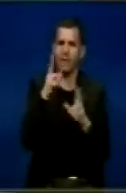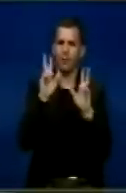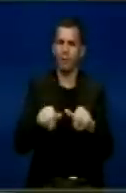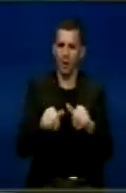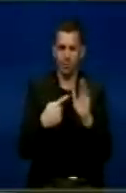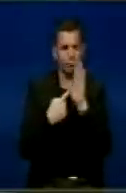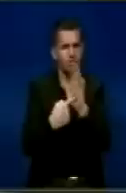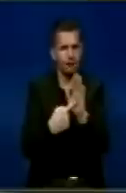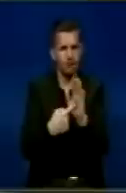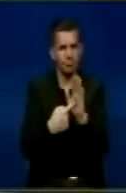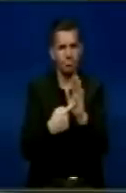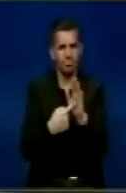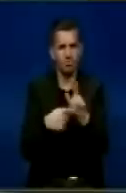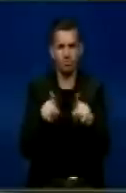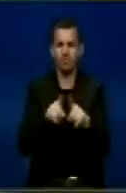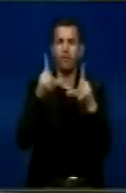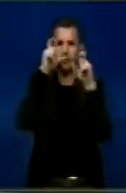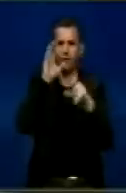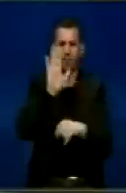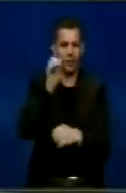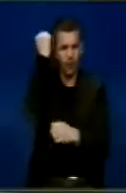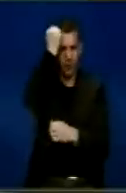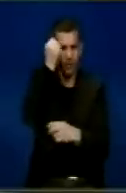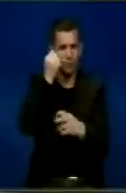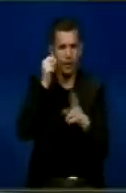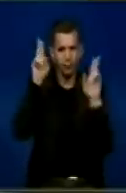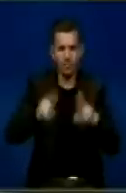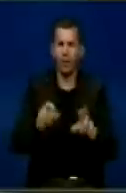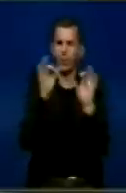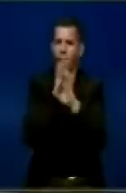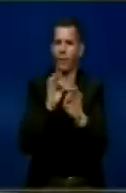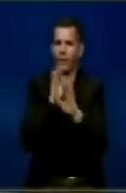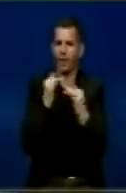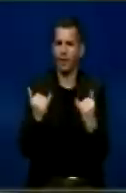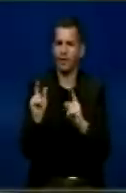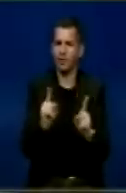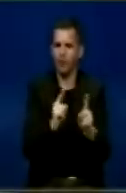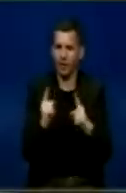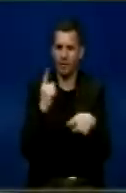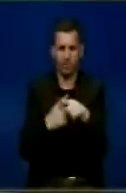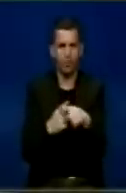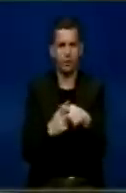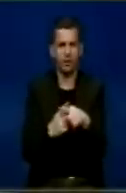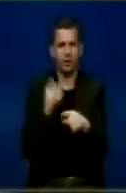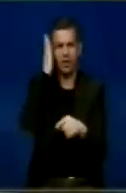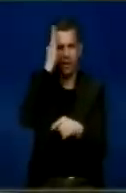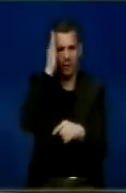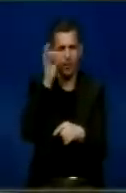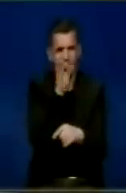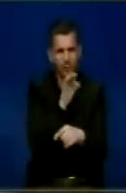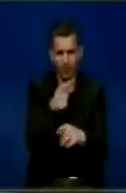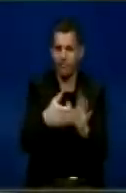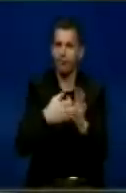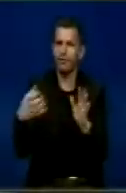pasqyr, një fotografi, dhe mashtur Kosovës, cilat nuk është reale as në kushtë në cilat përflasim dhe nuk do të jetë reale as në të armën, po që se